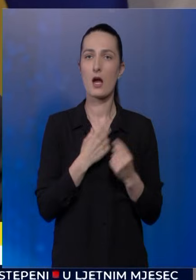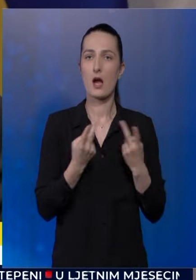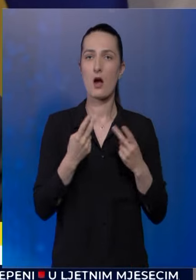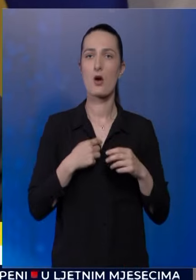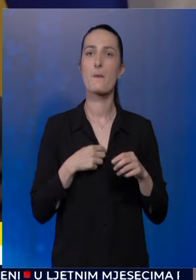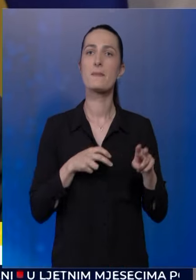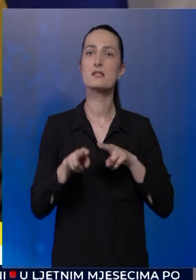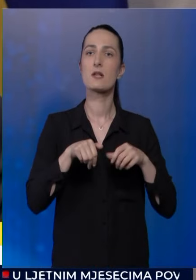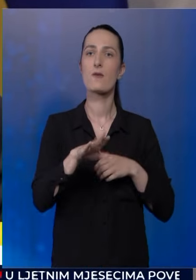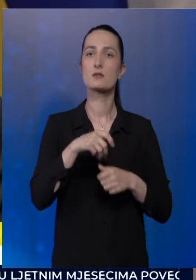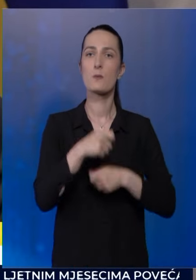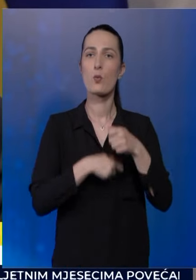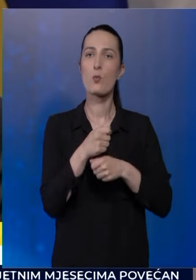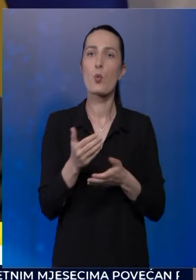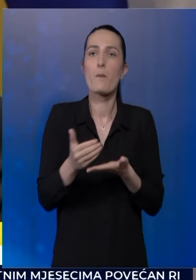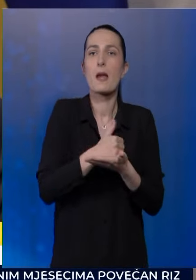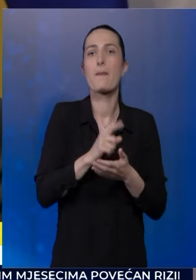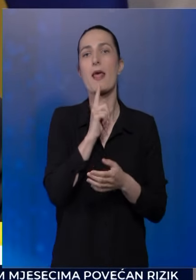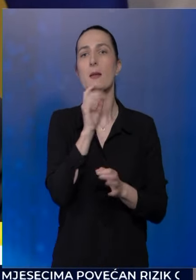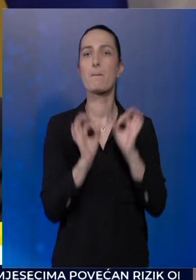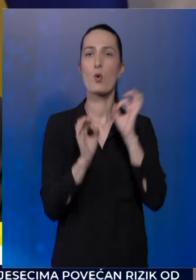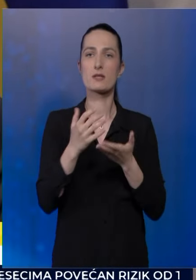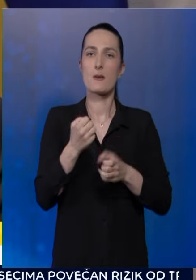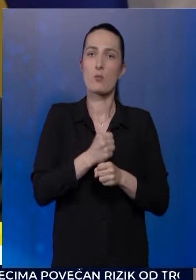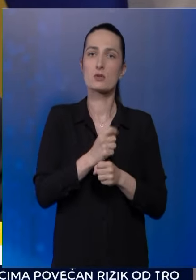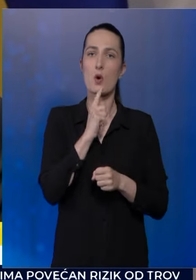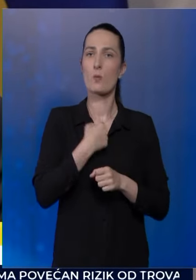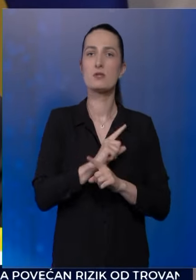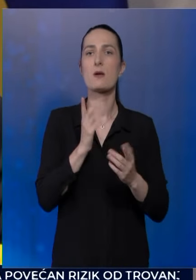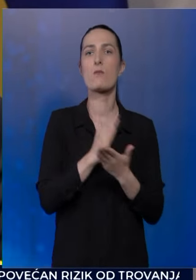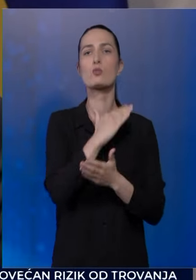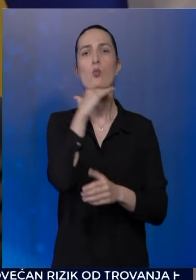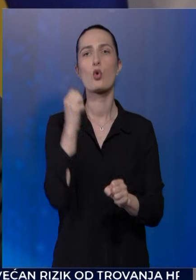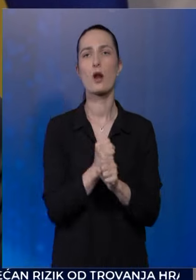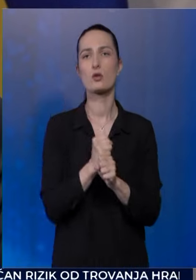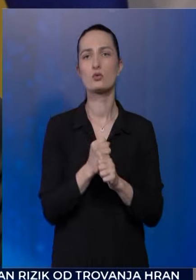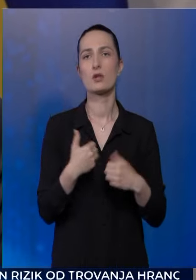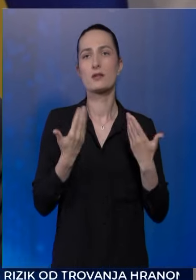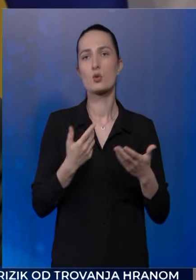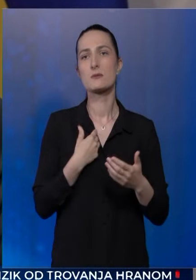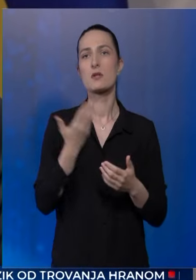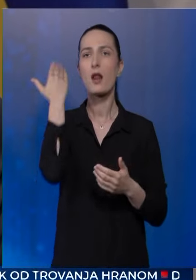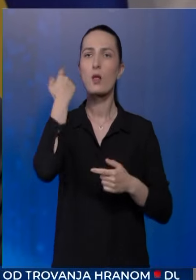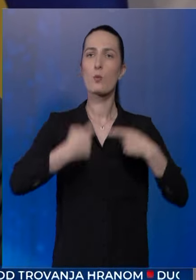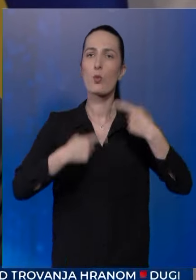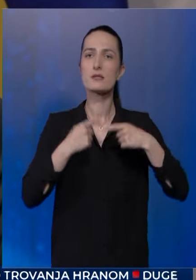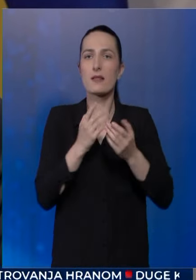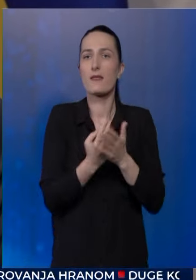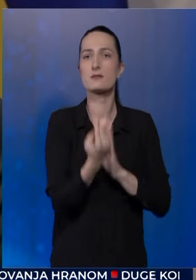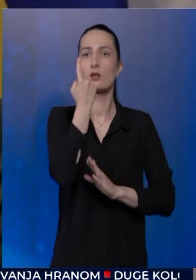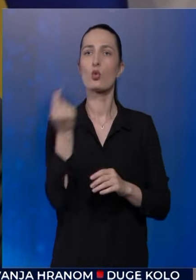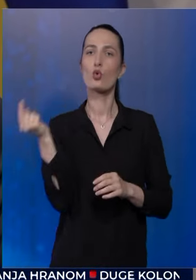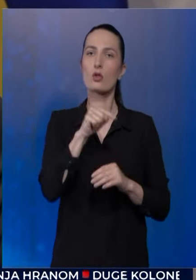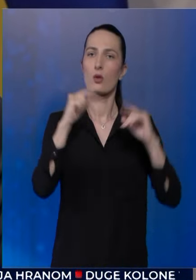vanjskih poslova uberem neki pojen na posao u kojom nisam baš puno radio. Tako vam se nekad to u polisici desi, dođete uslikati se i